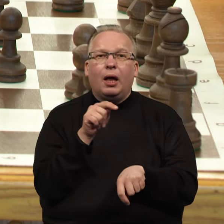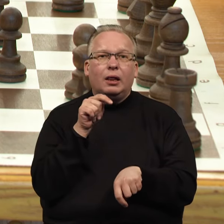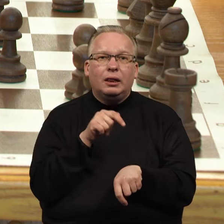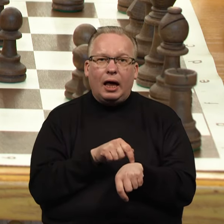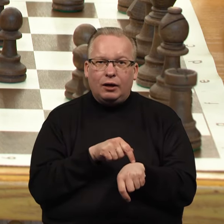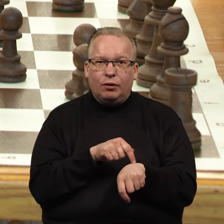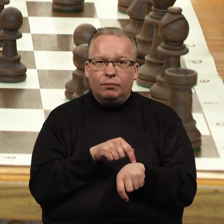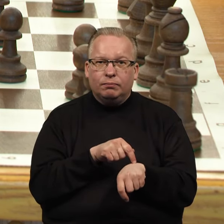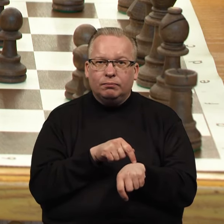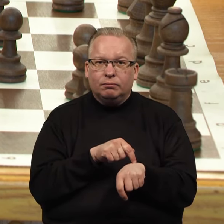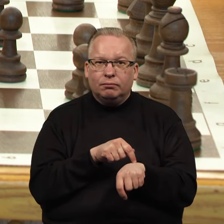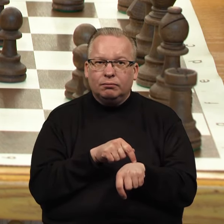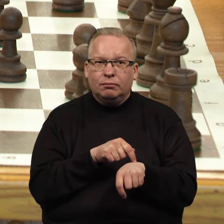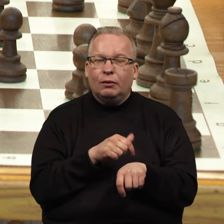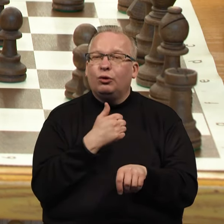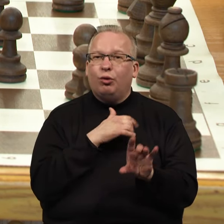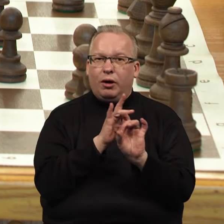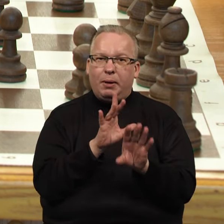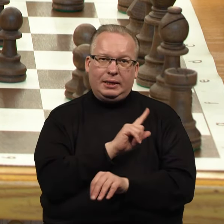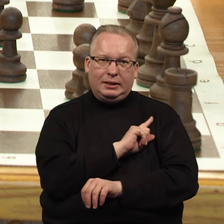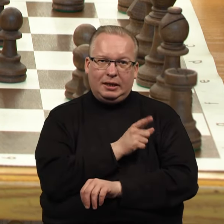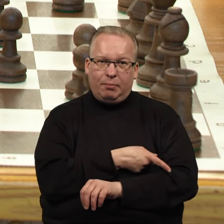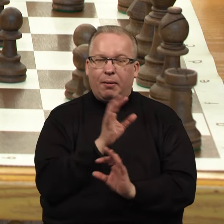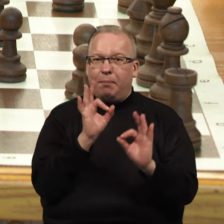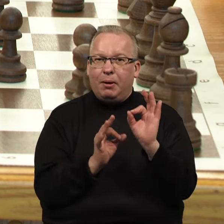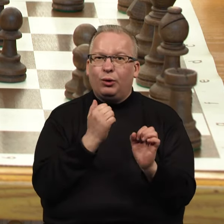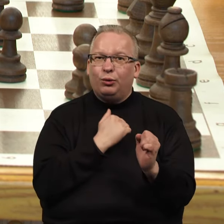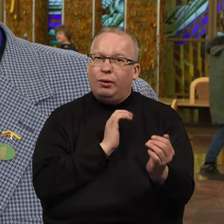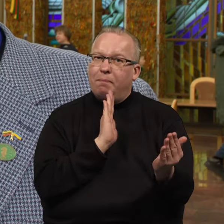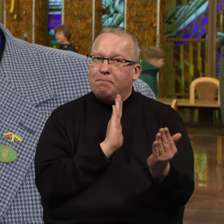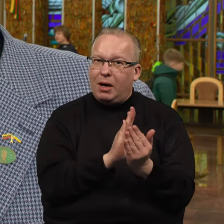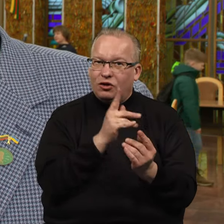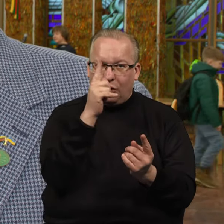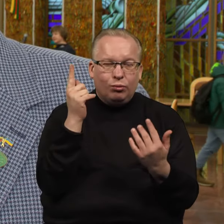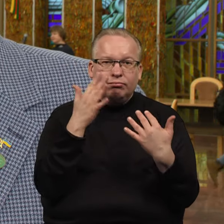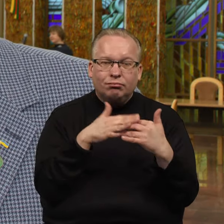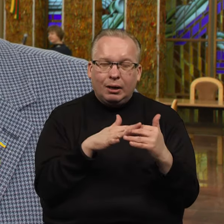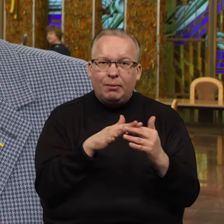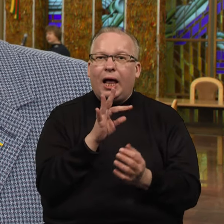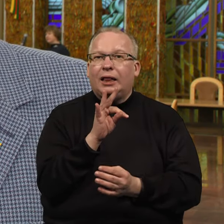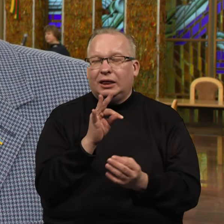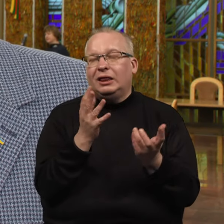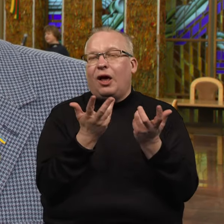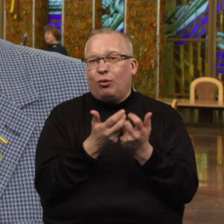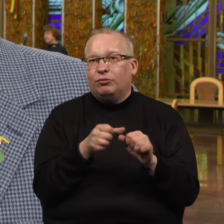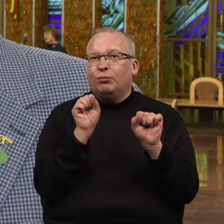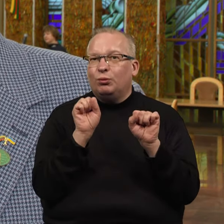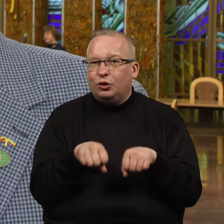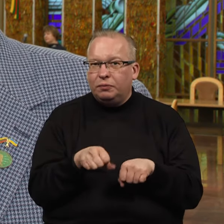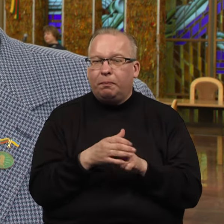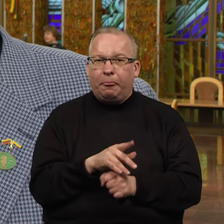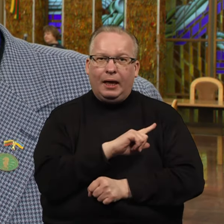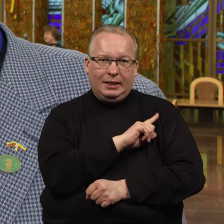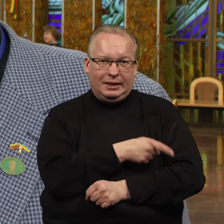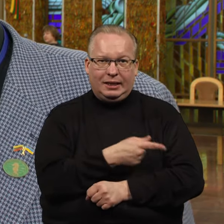ne vienodai turi žaidėjai, stipresni pagal reitingą turi mažiau. Ten teoriškai galimas variantas, kai